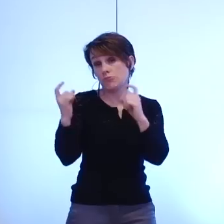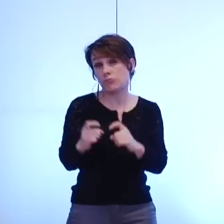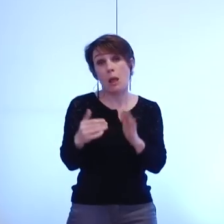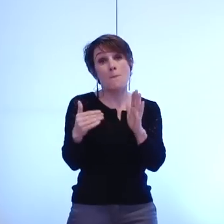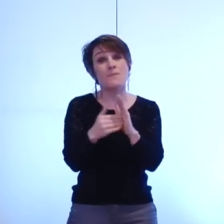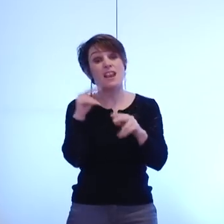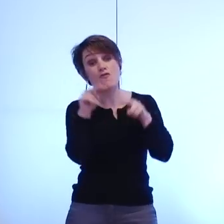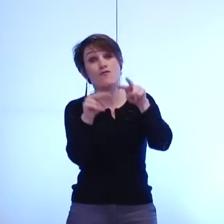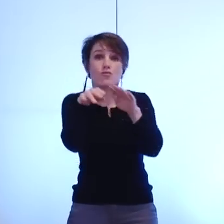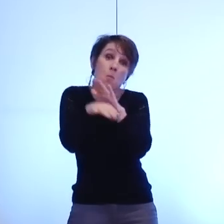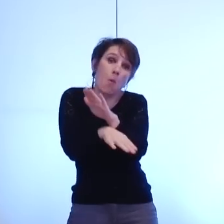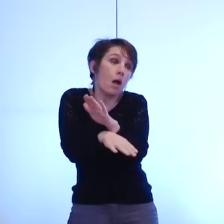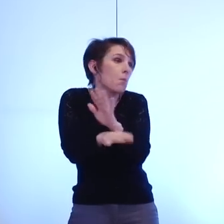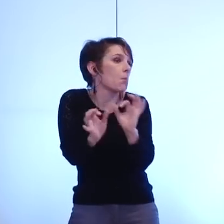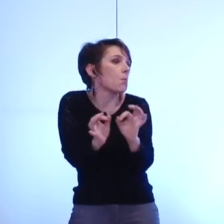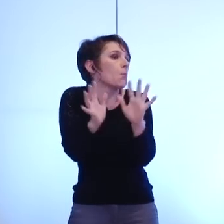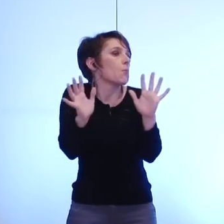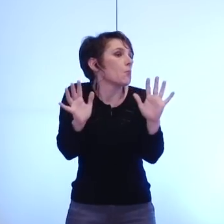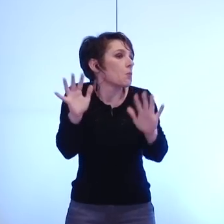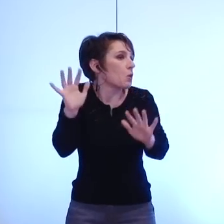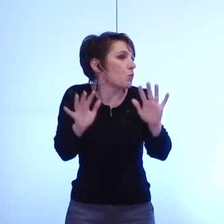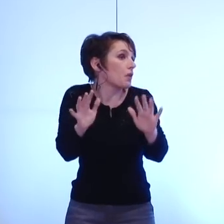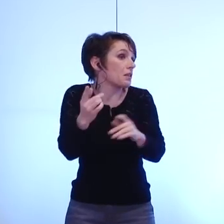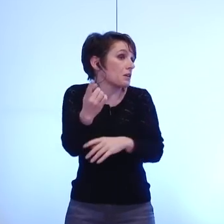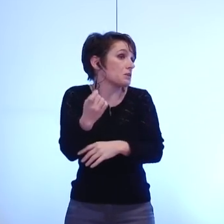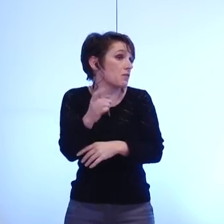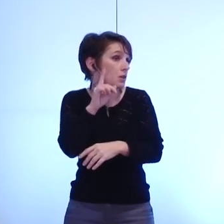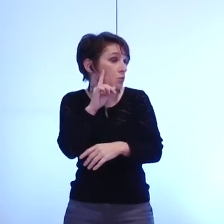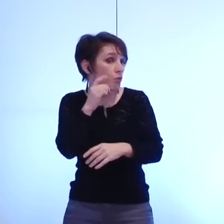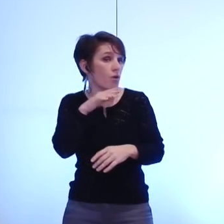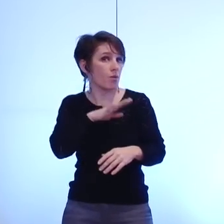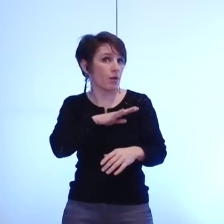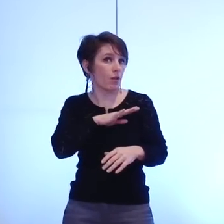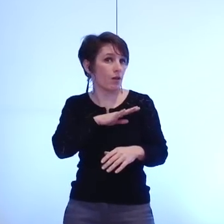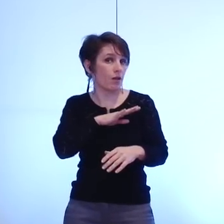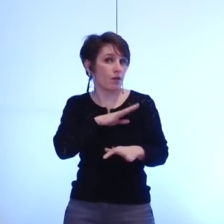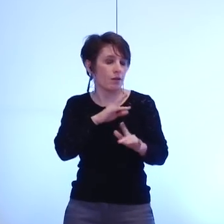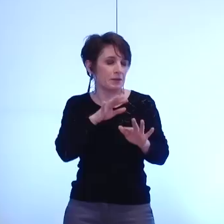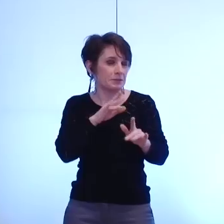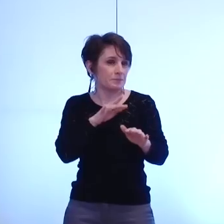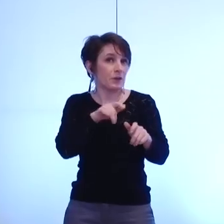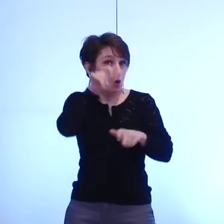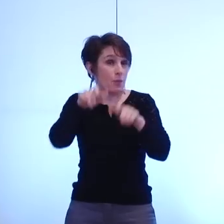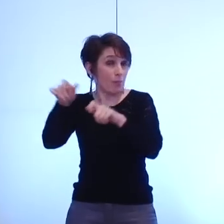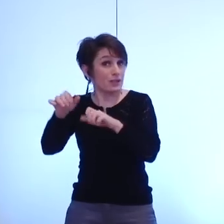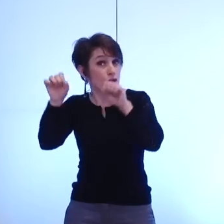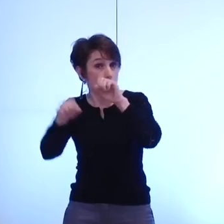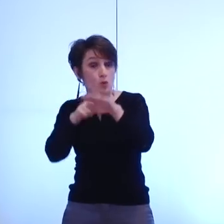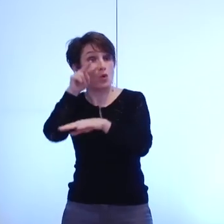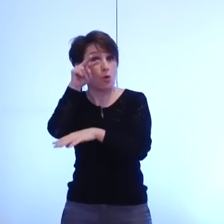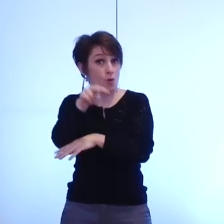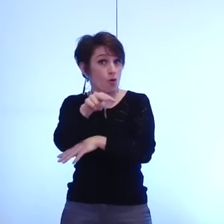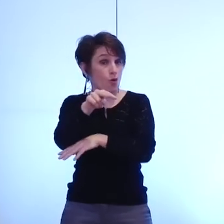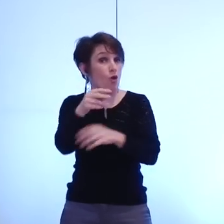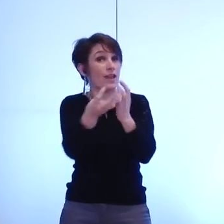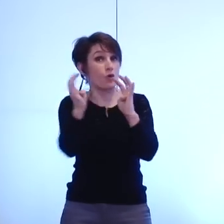mais peut-être qu'il s'agit juste du fait que les consultations différées n'ont pas encore atteint un niveau identique aux conseils